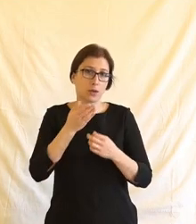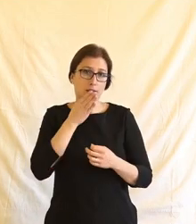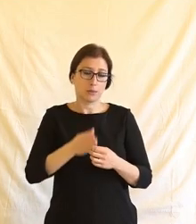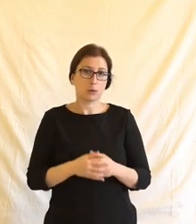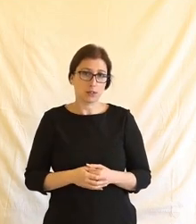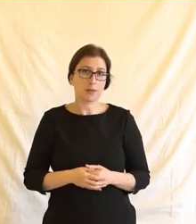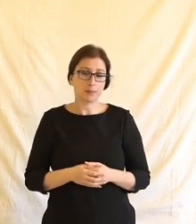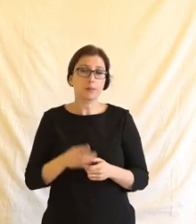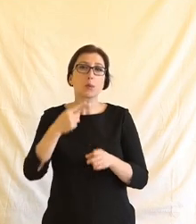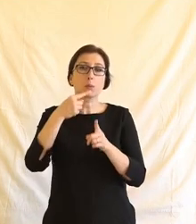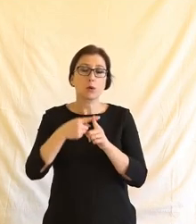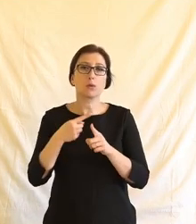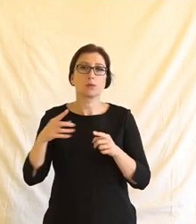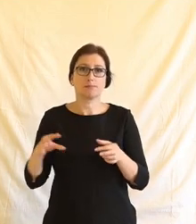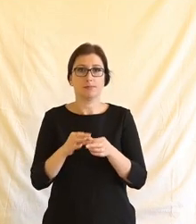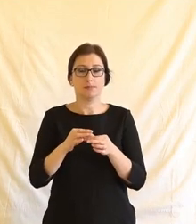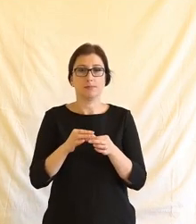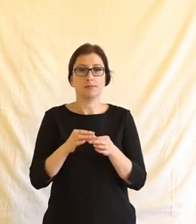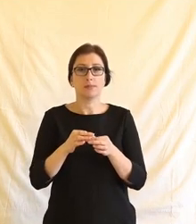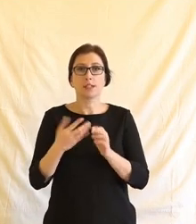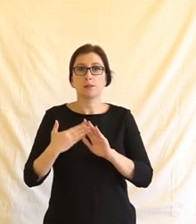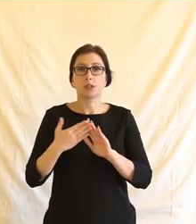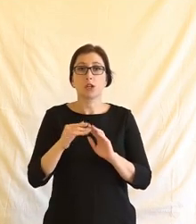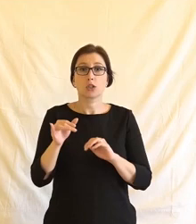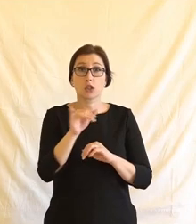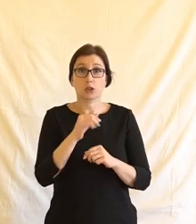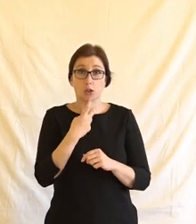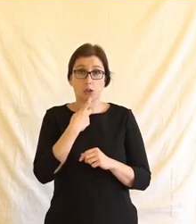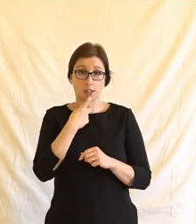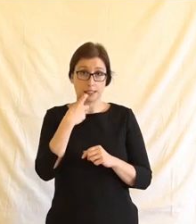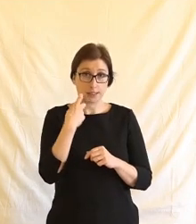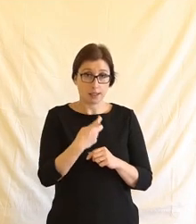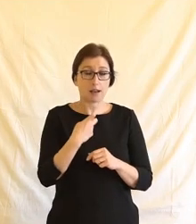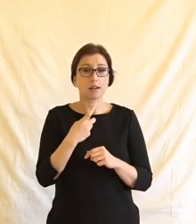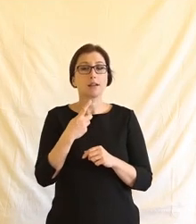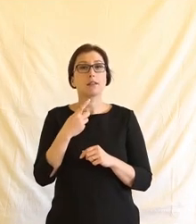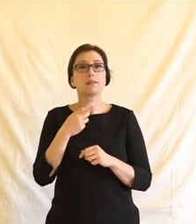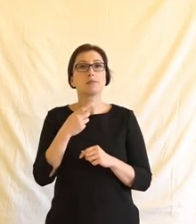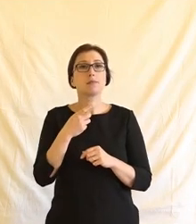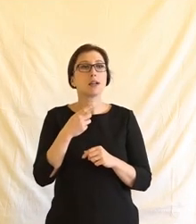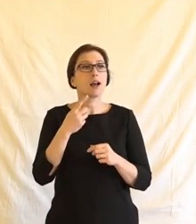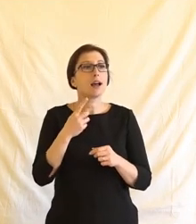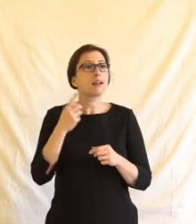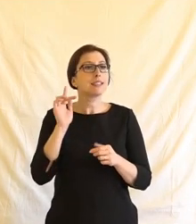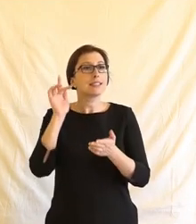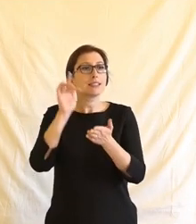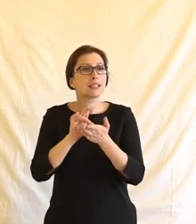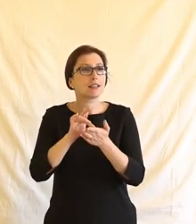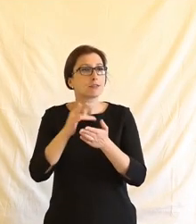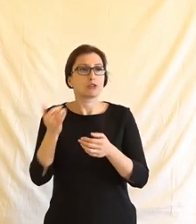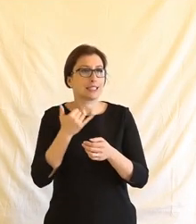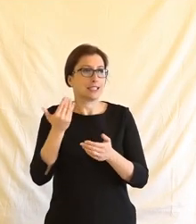A nebude jednoduchá i z toho důvodu, že ať chceme nebo nechceme, tak na konci dne tam stejně bude ekonomický zájem